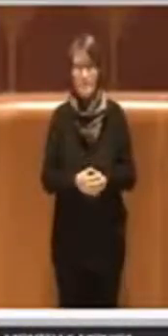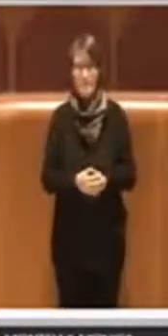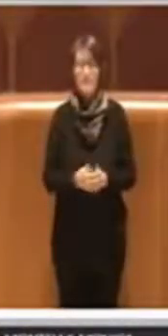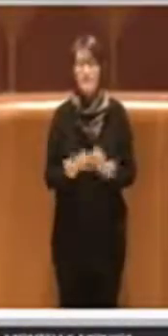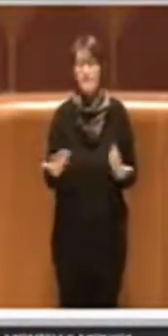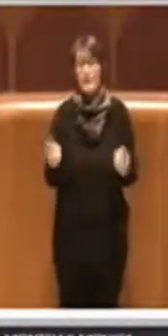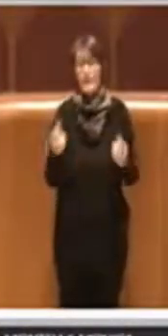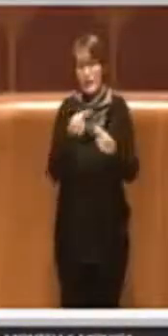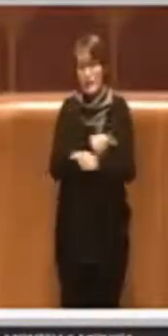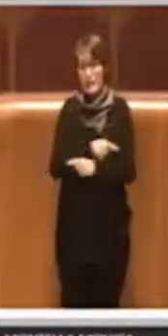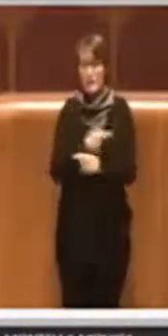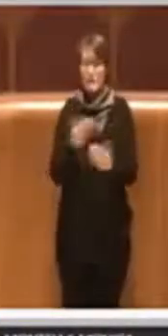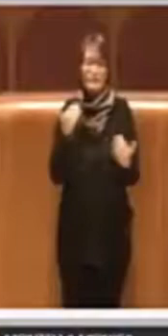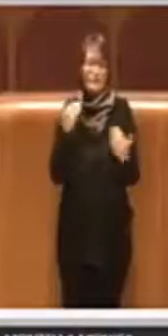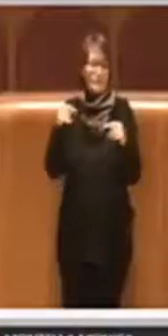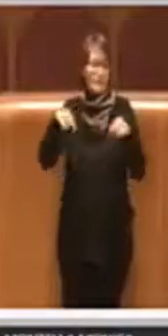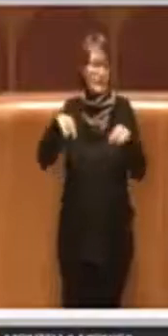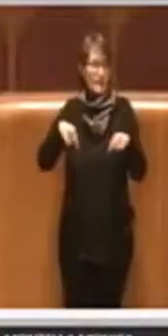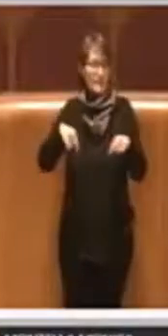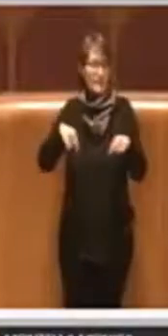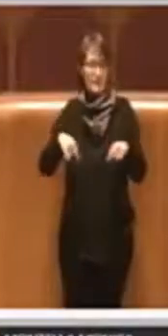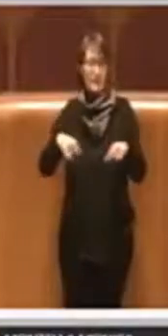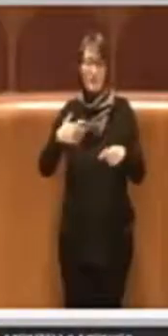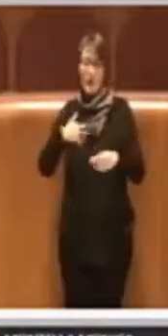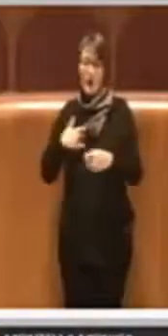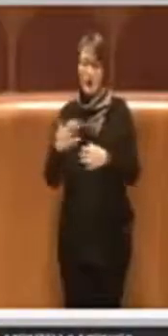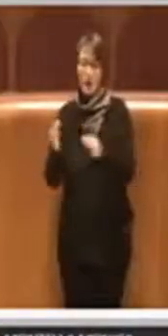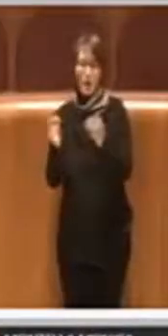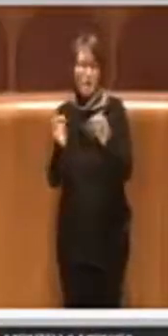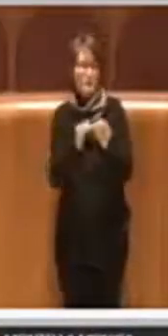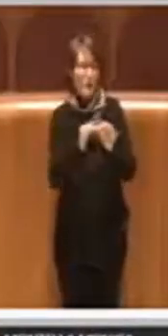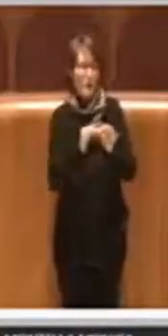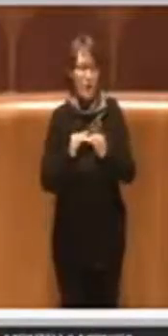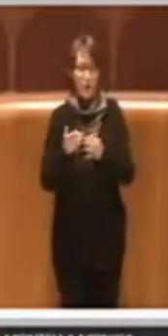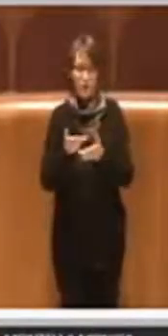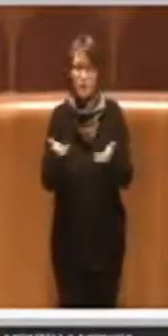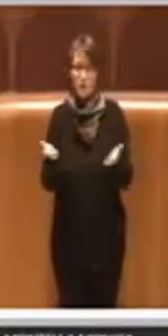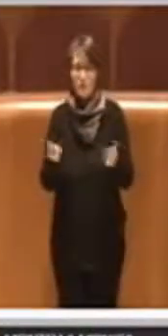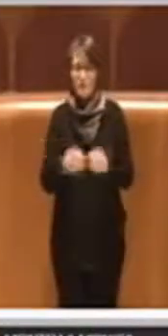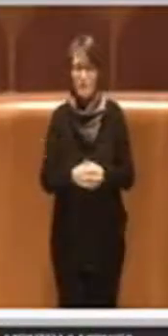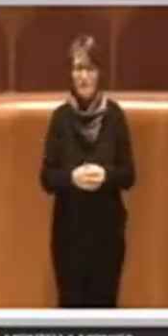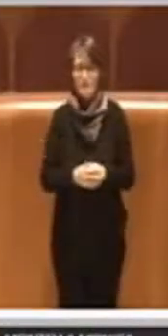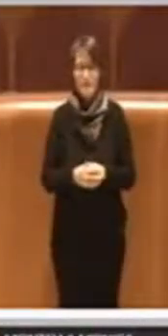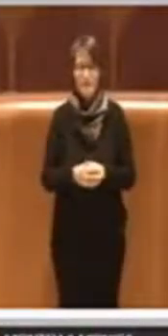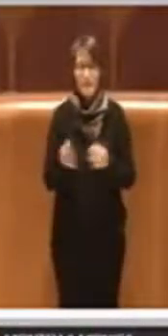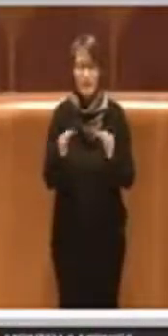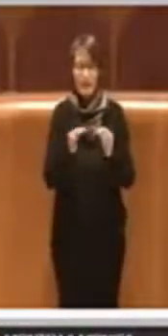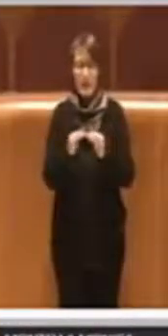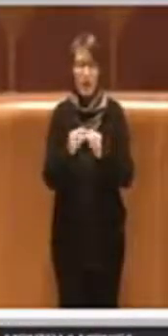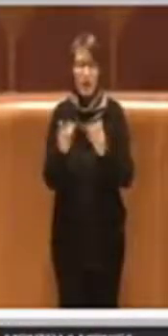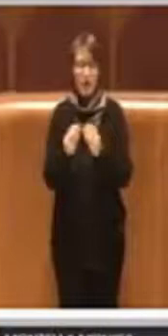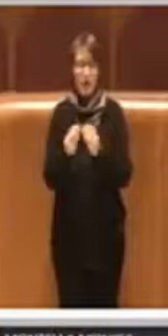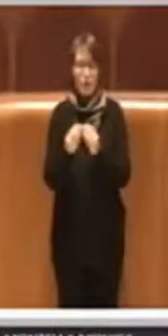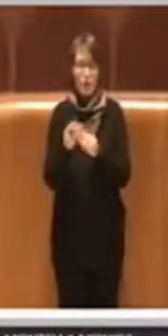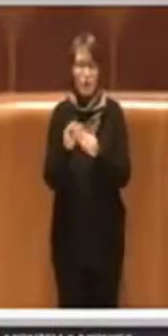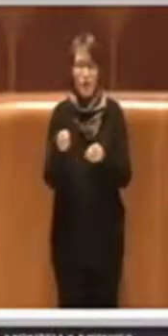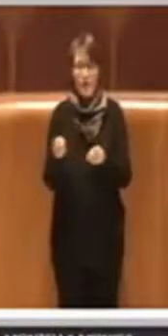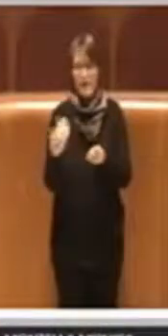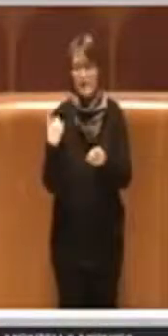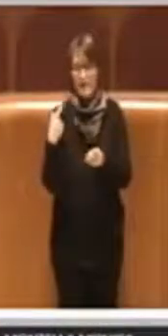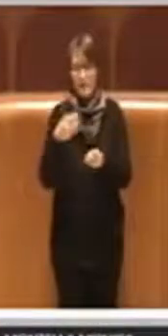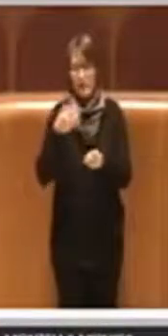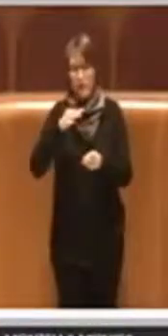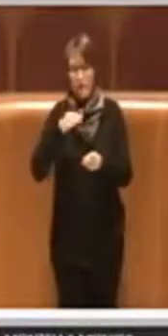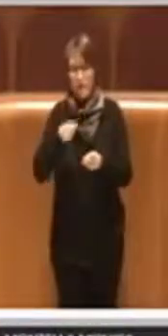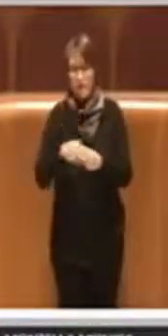diversa invece è l'aula dove io condivido pienamente il giudizio che hanno dato i colleghi che sono intervenuti prima di me.